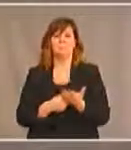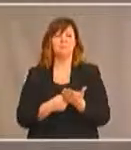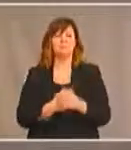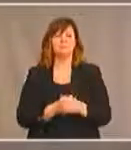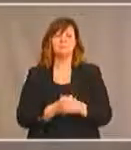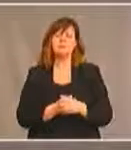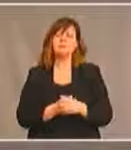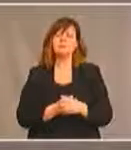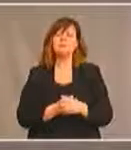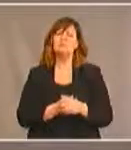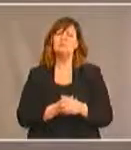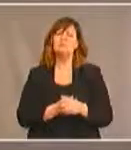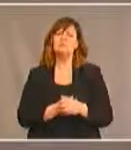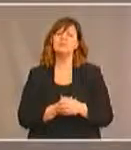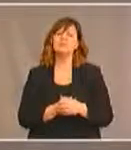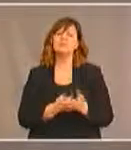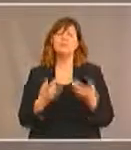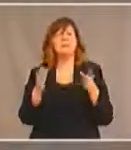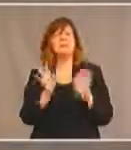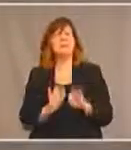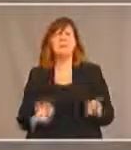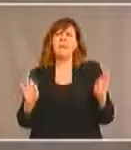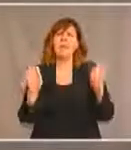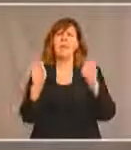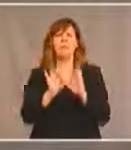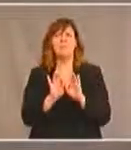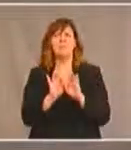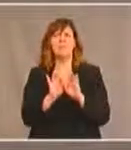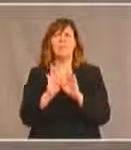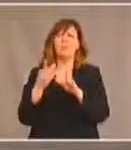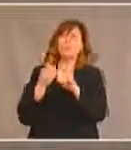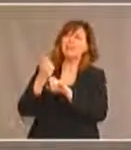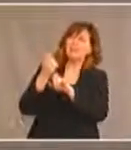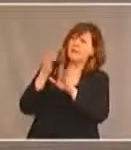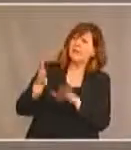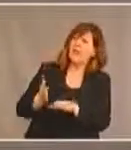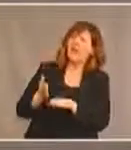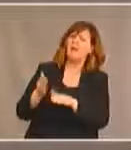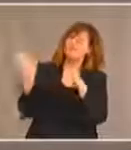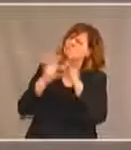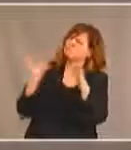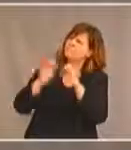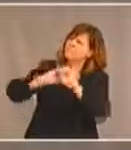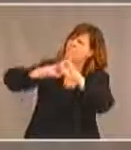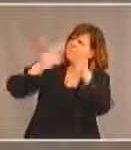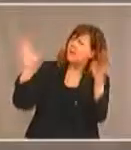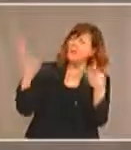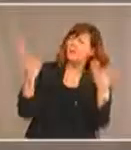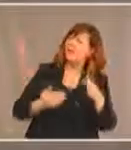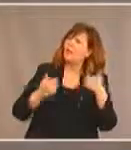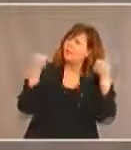et il est évident que nous devons engager nos dirigeants de sorte qu'ils comprennent bien les enjeux